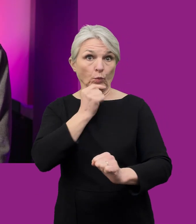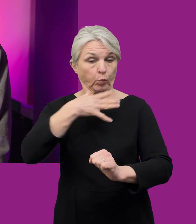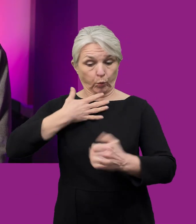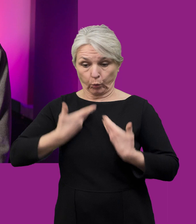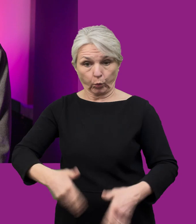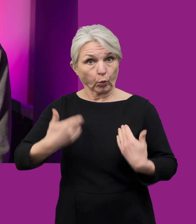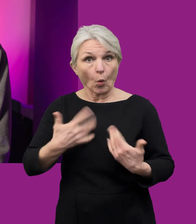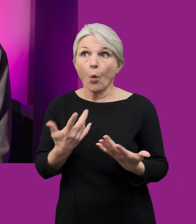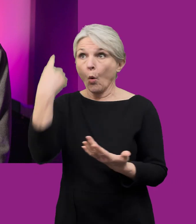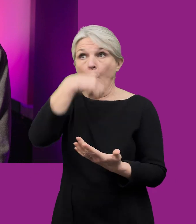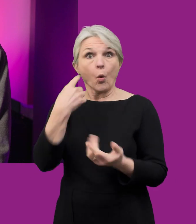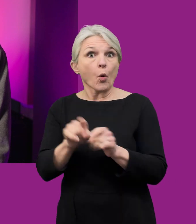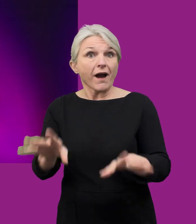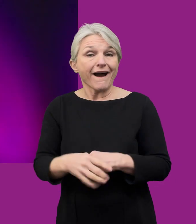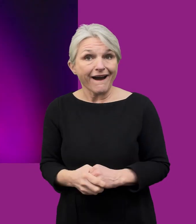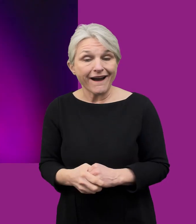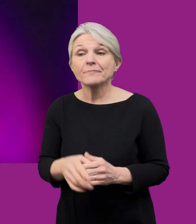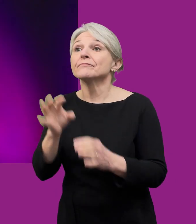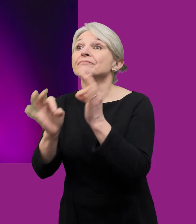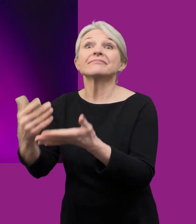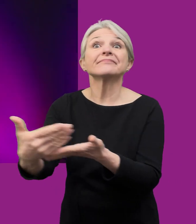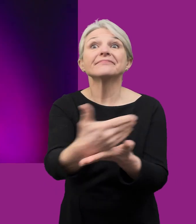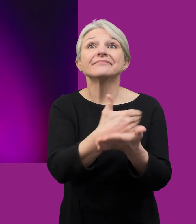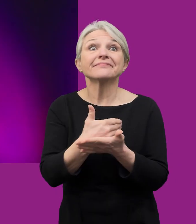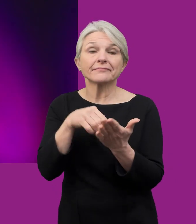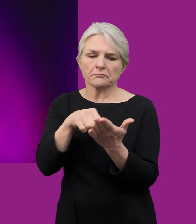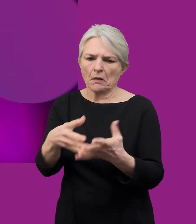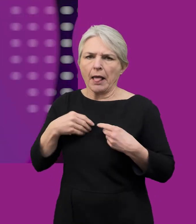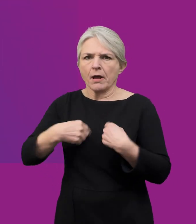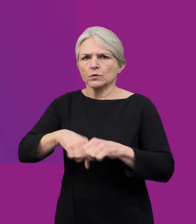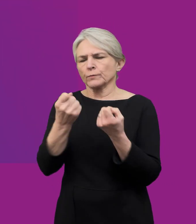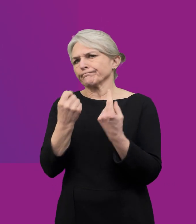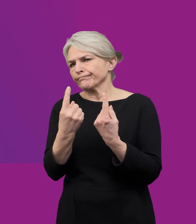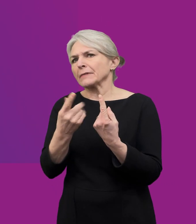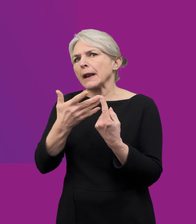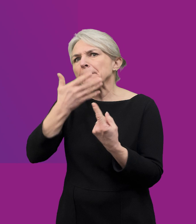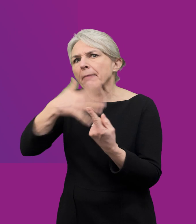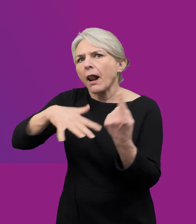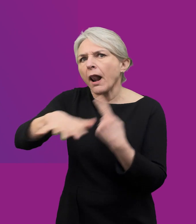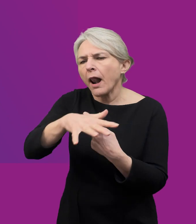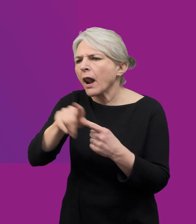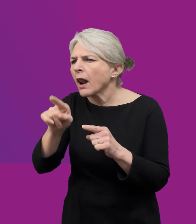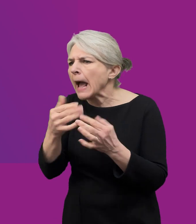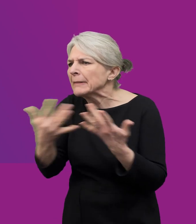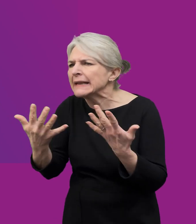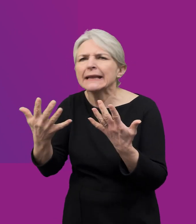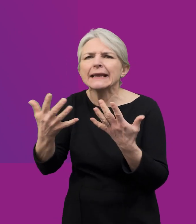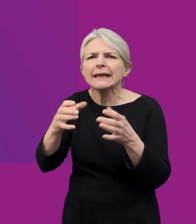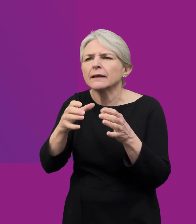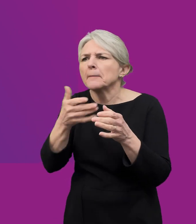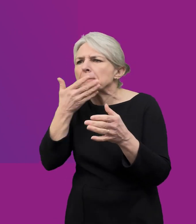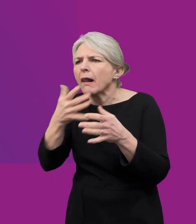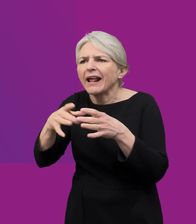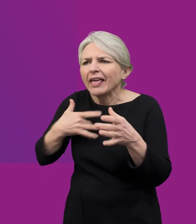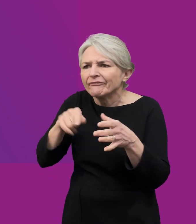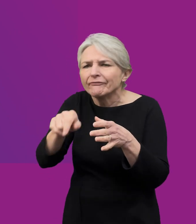gaethau'r cyfrifiad hyn a ble mae'n yn byw. Roedd pobl yn nodi eu grwp ethnig drwy ddewis un o'r ymatebion a oedda'r gael yn y blechau